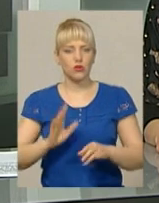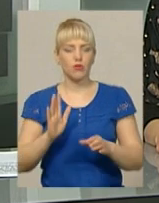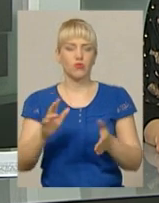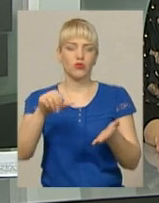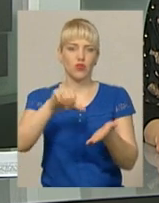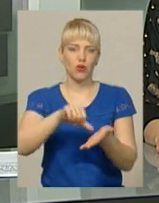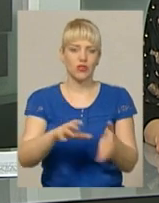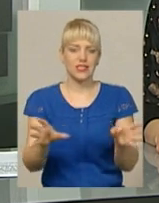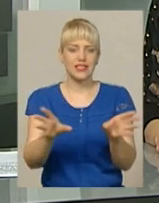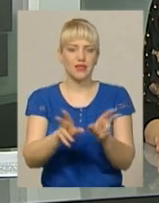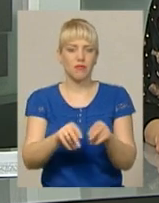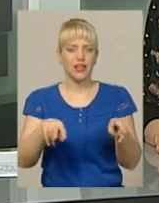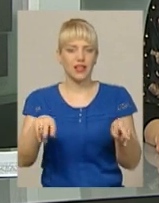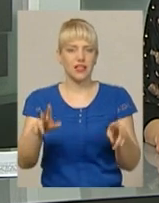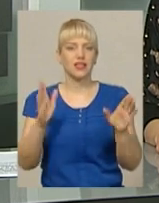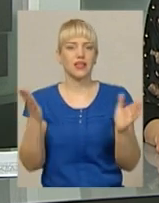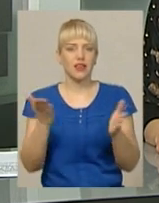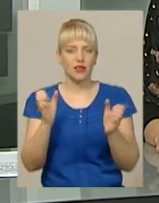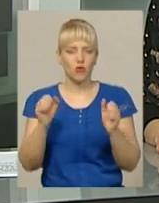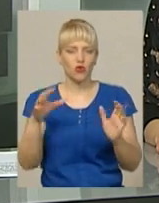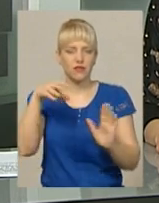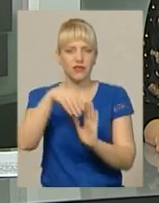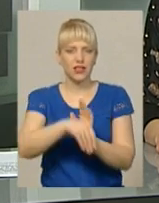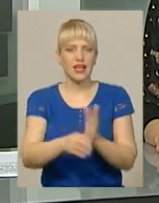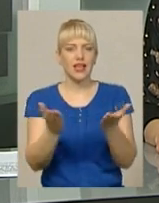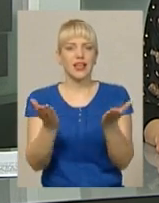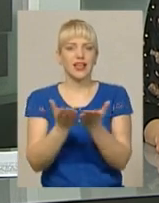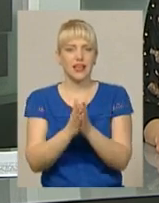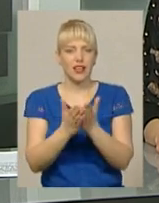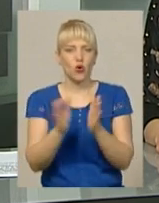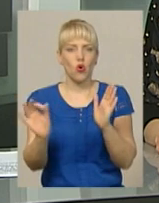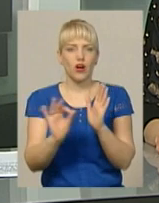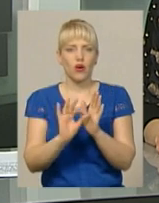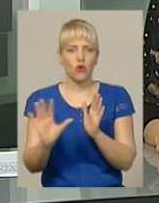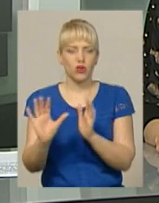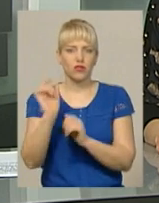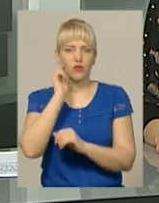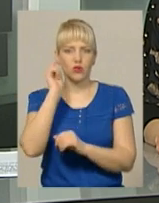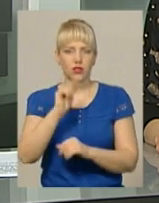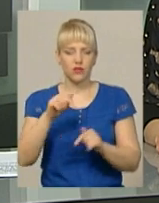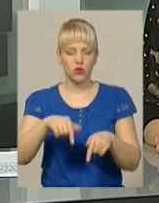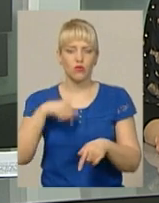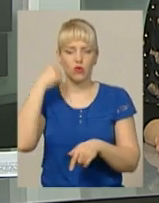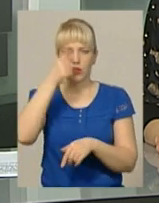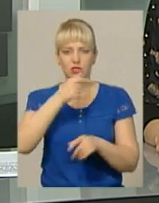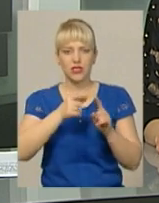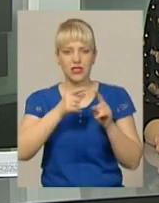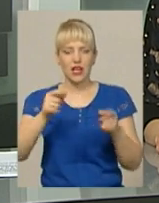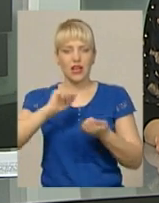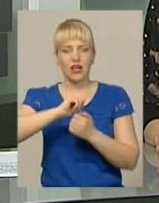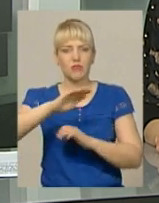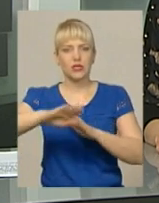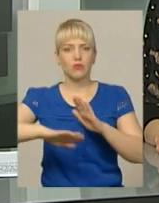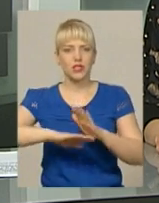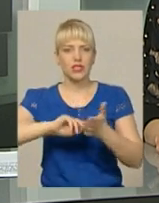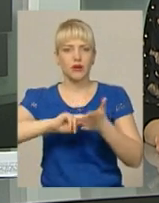спільний танець, який може увійти до Книги рекордів України, повідомила Альона Кузема. У цьогорічному сезоні в Кам'янці-Подільському заплановано 30